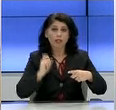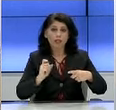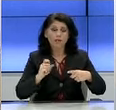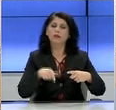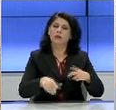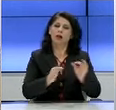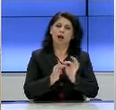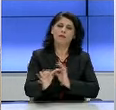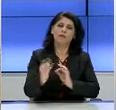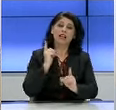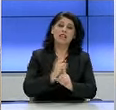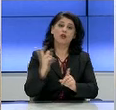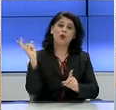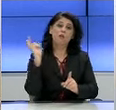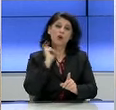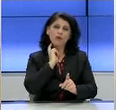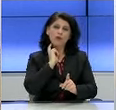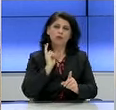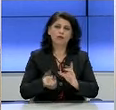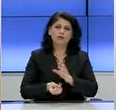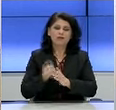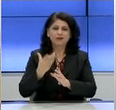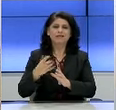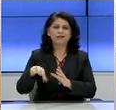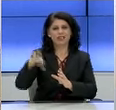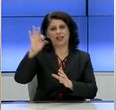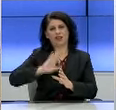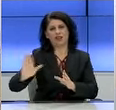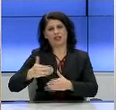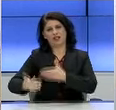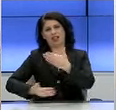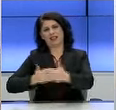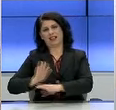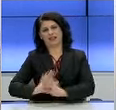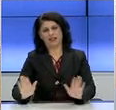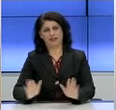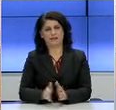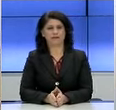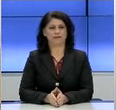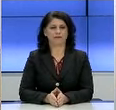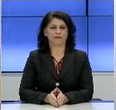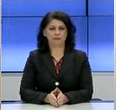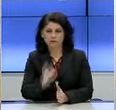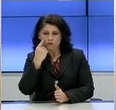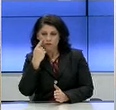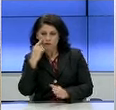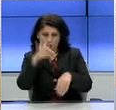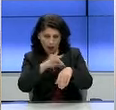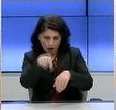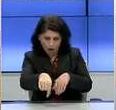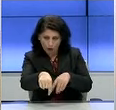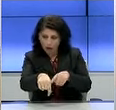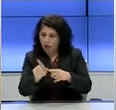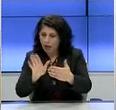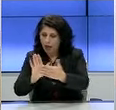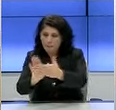εφαρμόζοντας ειδικά πρωτόκολλα, αλλά και νέες ξεχωριστές διαδικασίες, με ξαντλητική χνηλάτιση των κρουσμάτων, αλλά